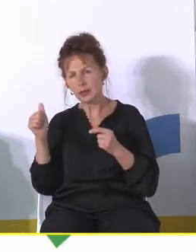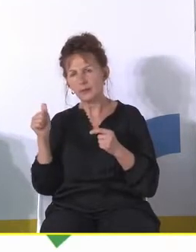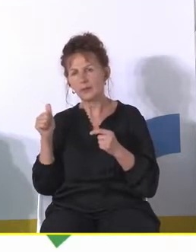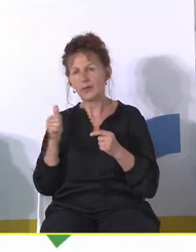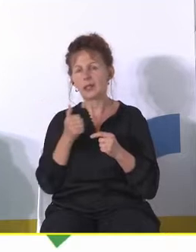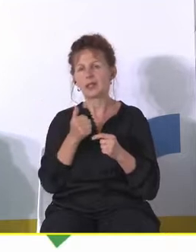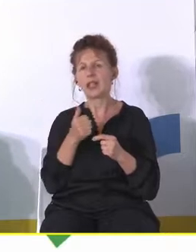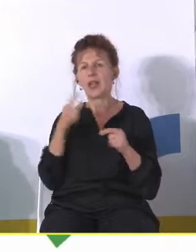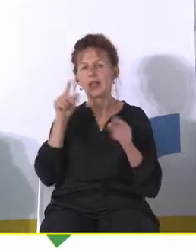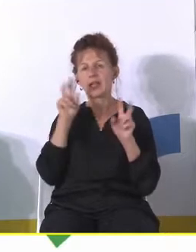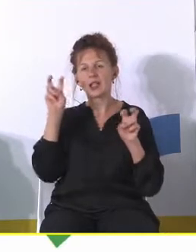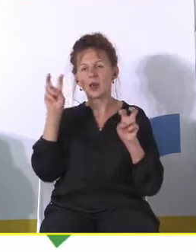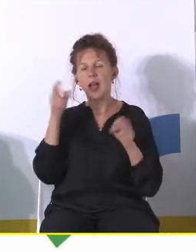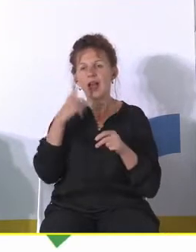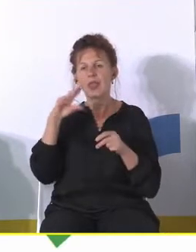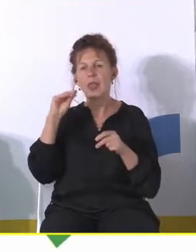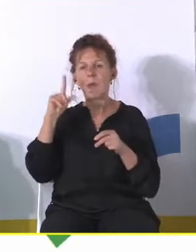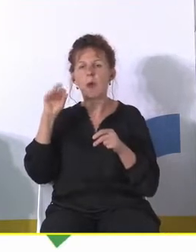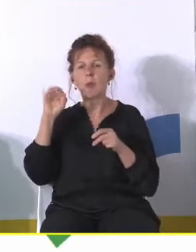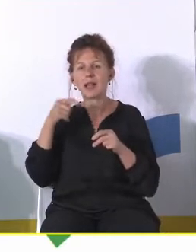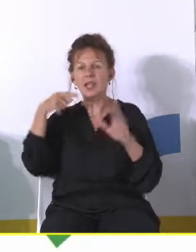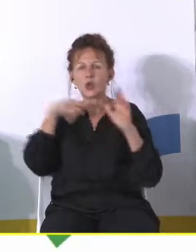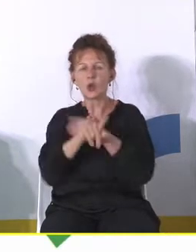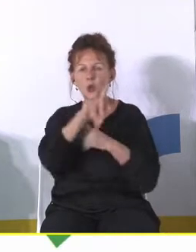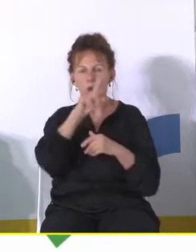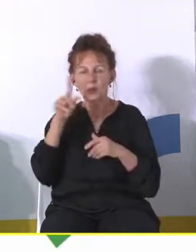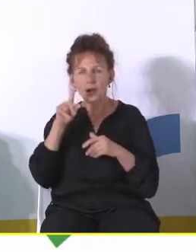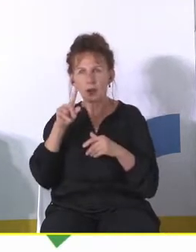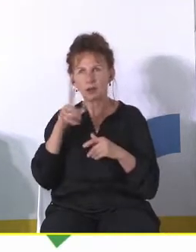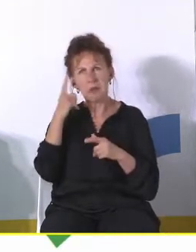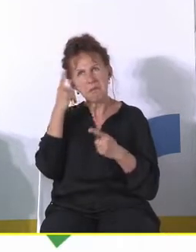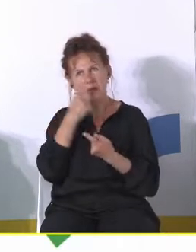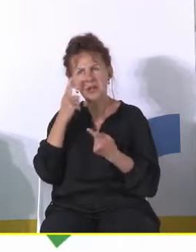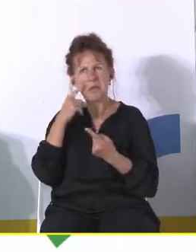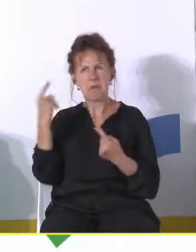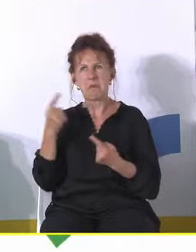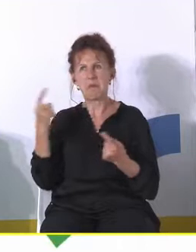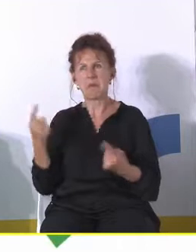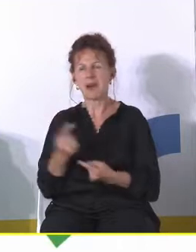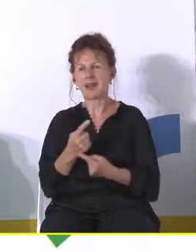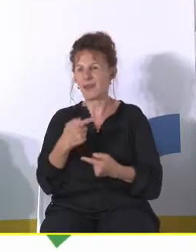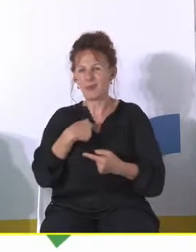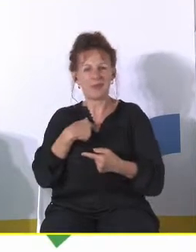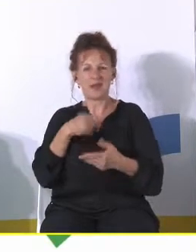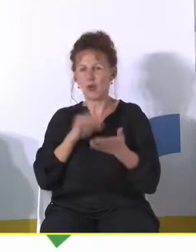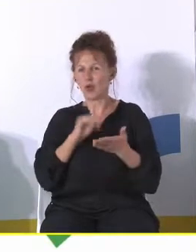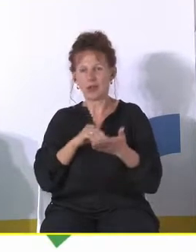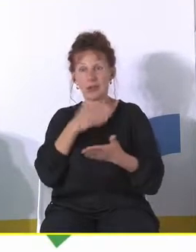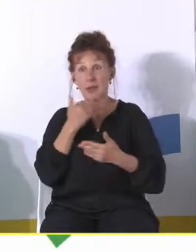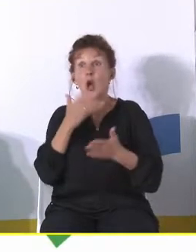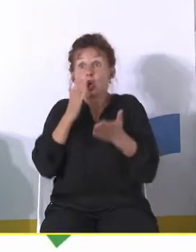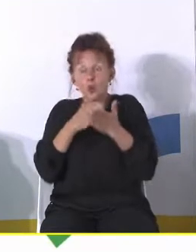depopulacja, to właściwie mówią, to jest jakieś słowo chyba z jakiegoś takiego języka baśniowego, bo my nie znamy, jakby nie doświadczyliśmy tego, to znaczy już